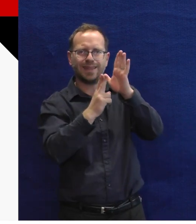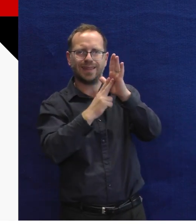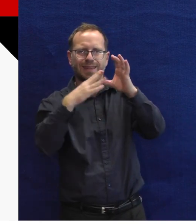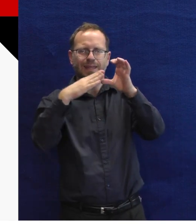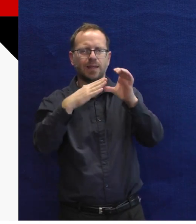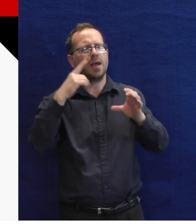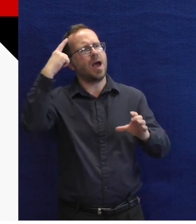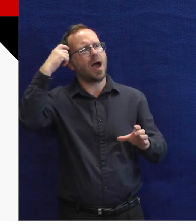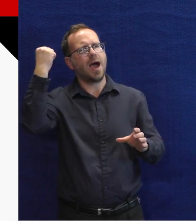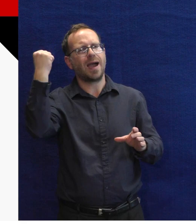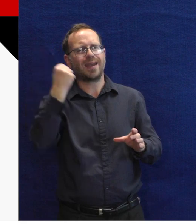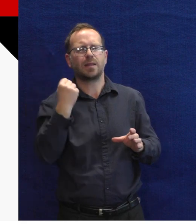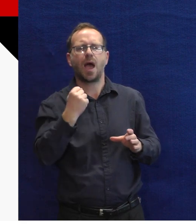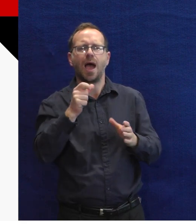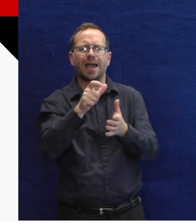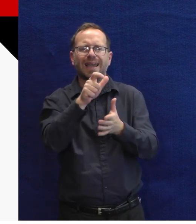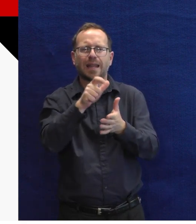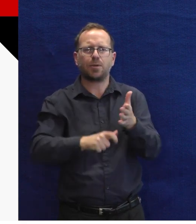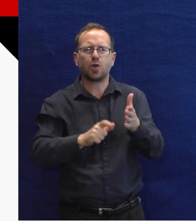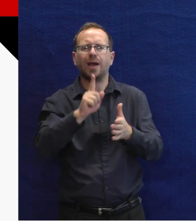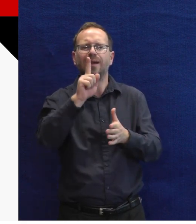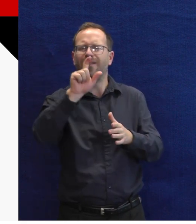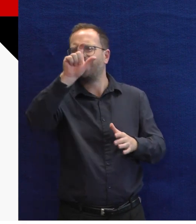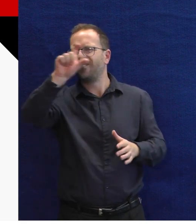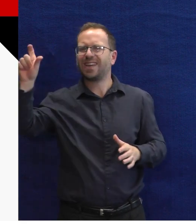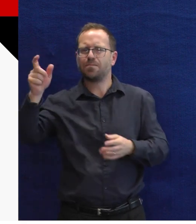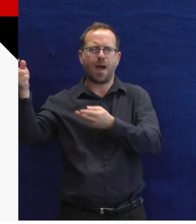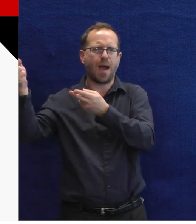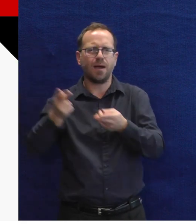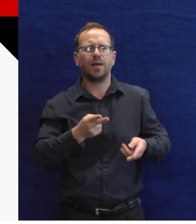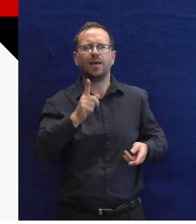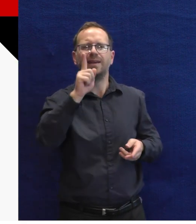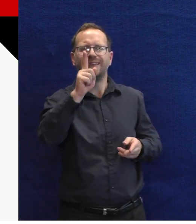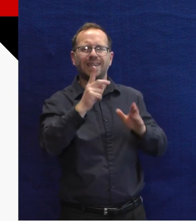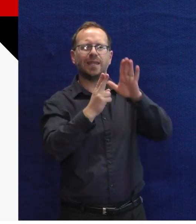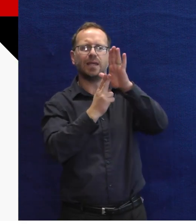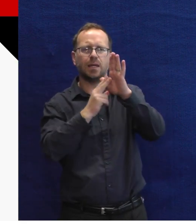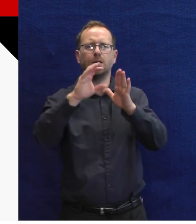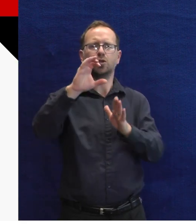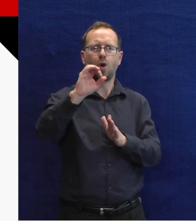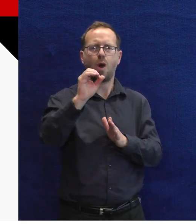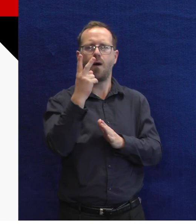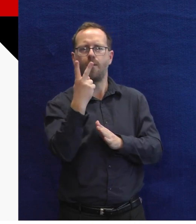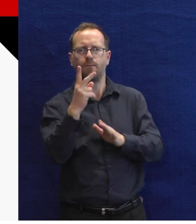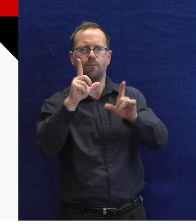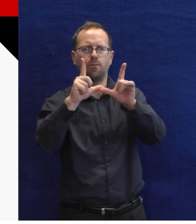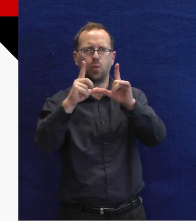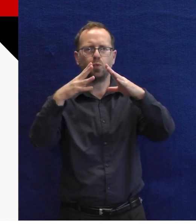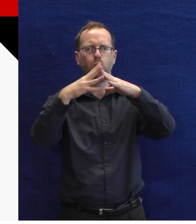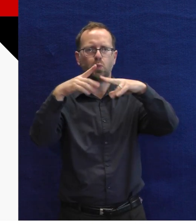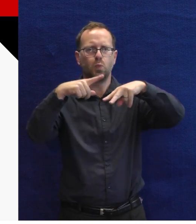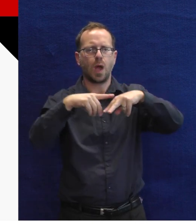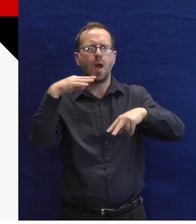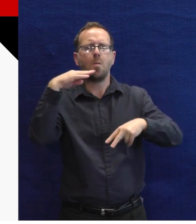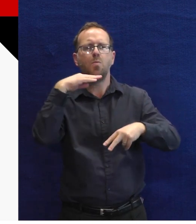vlastně skrze tu chytrou krabičku od Inovury. Jestli to popisuju správně, tak Inovura, jak popisovala ráno